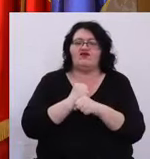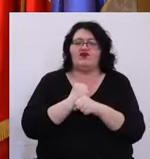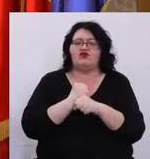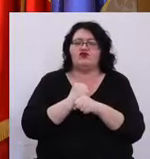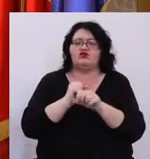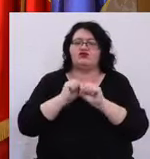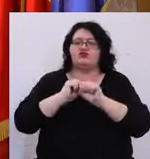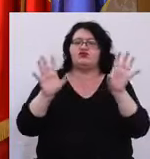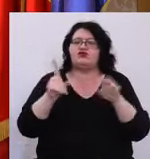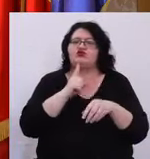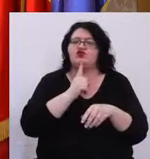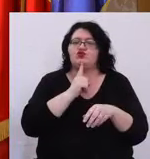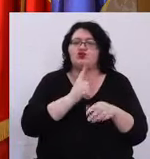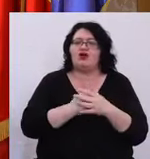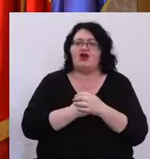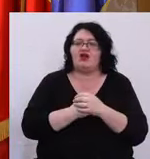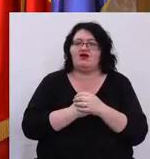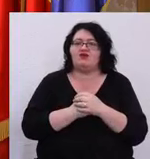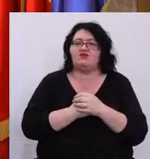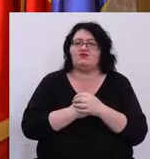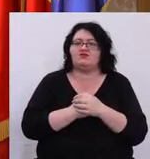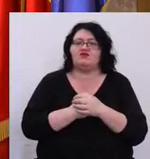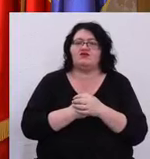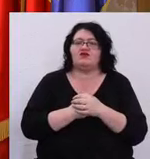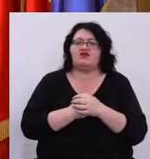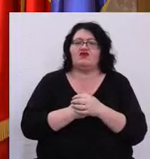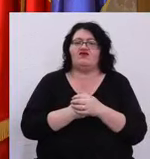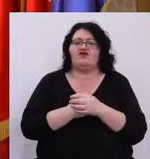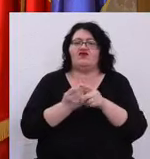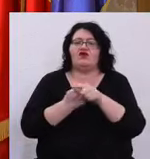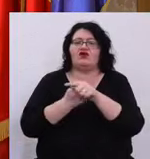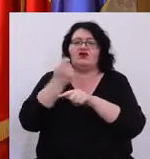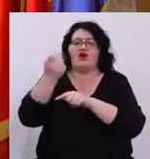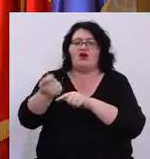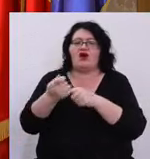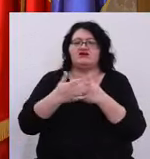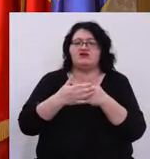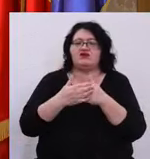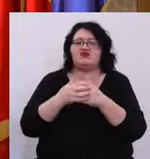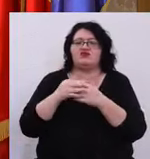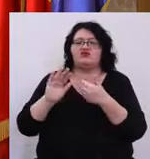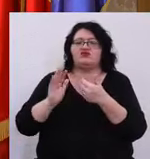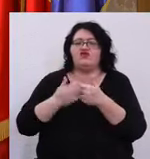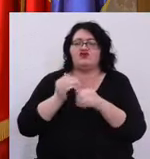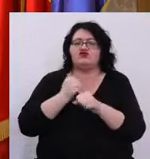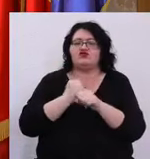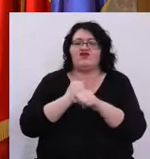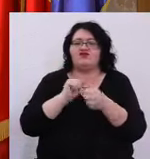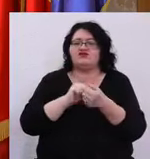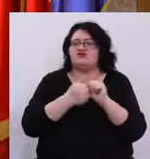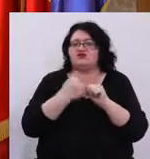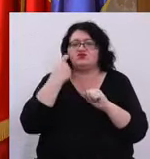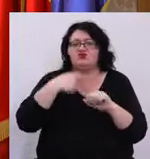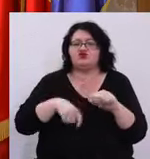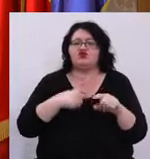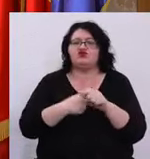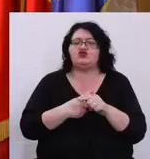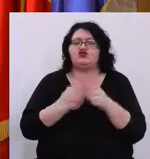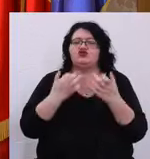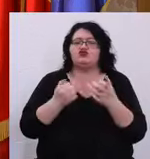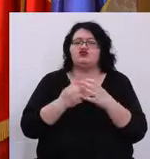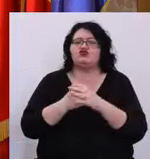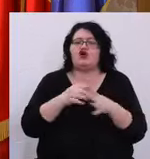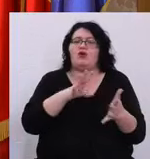publice numele Procesizare, vreo reclamație din partea lor Sau nu știu Și ce